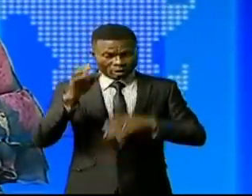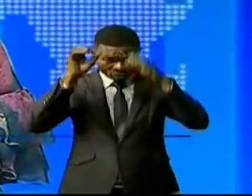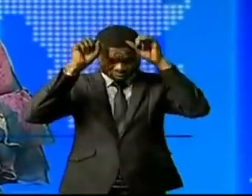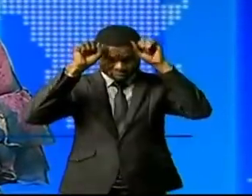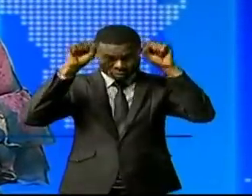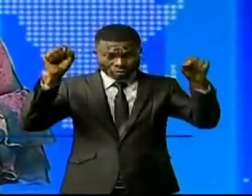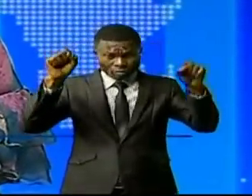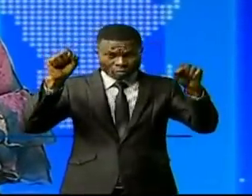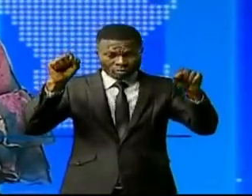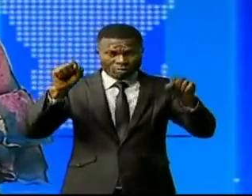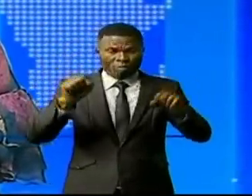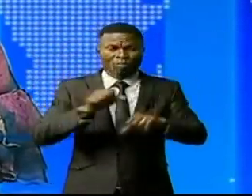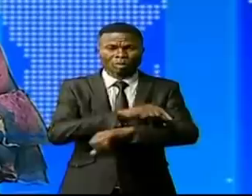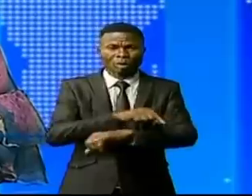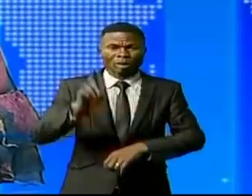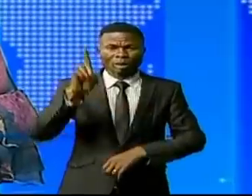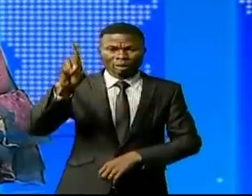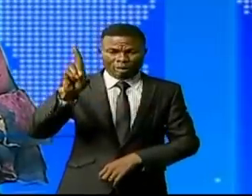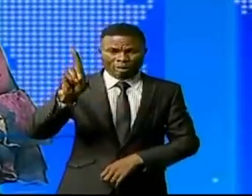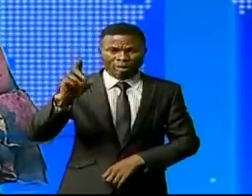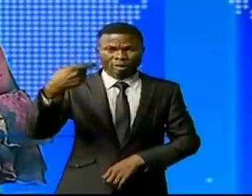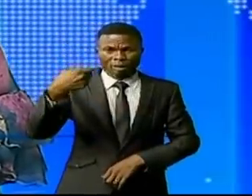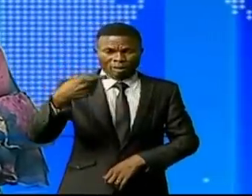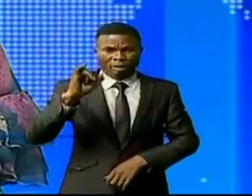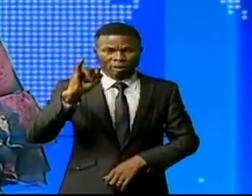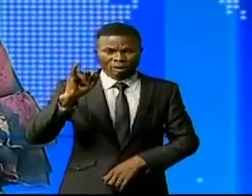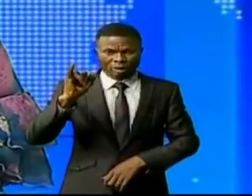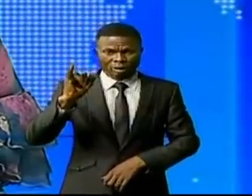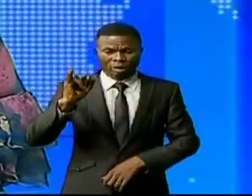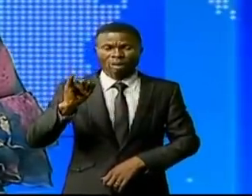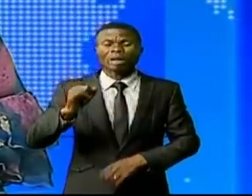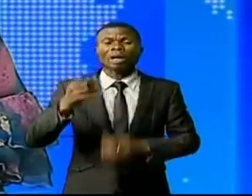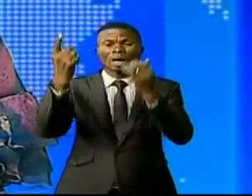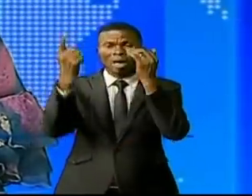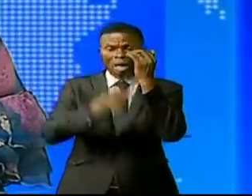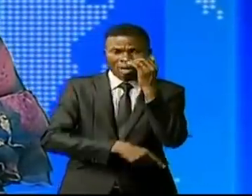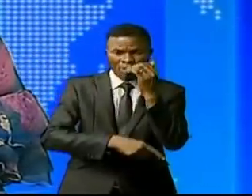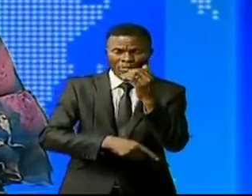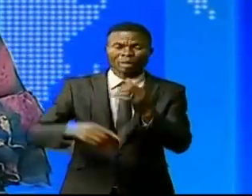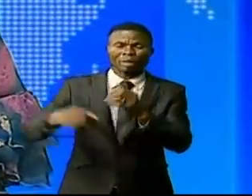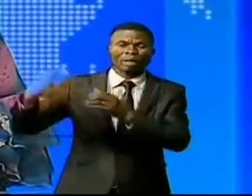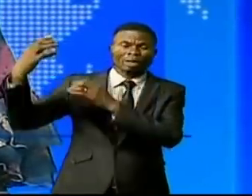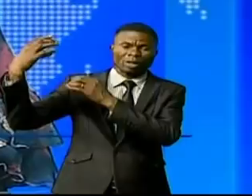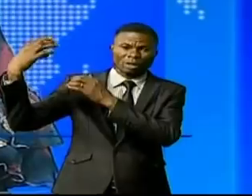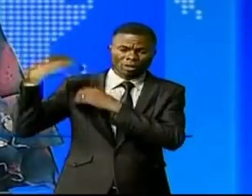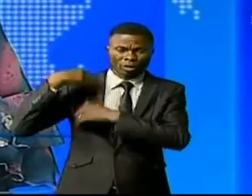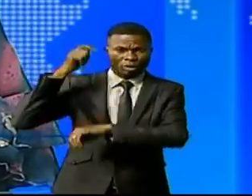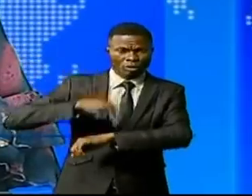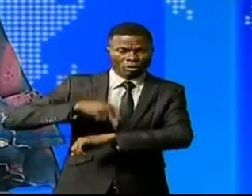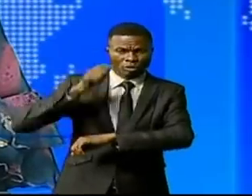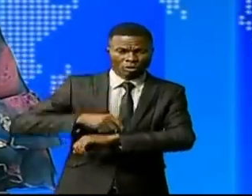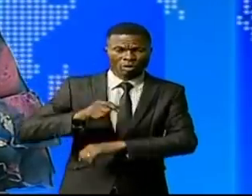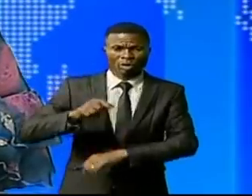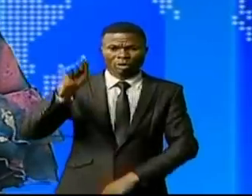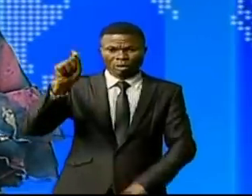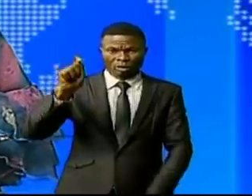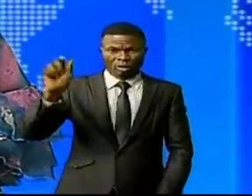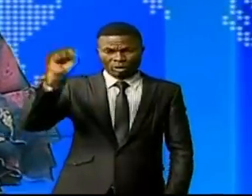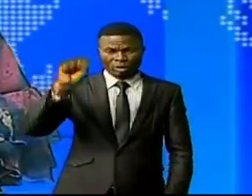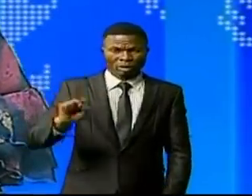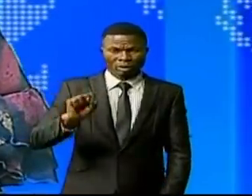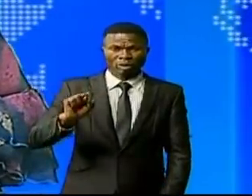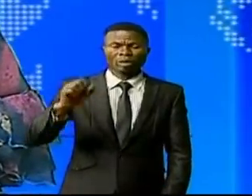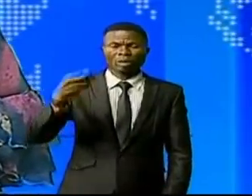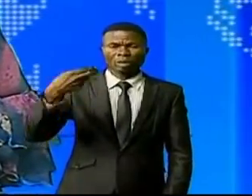du TGI, Gombé, a ouvert une action disciplinaire à charge du juge Chiboula à titre